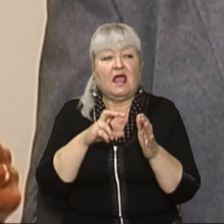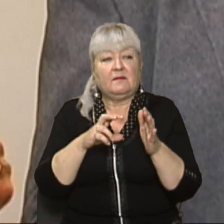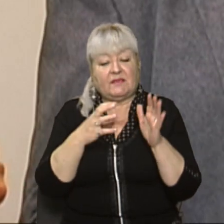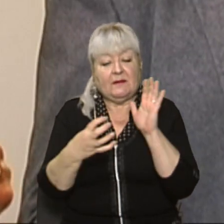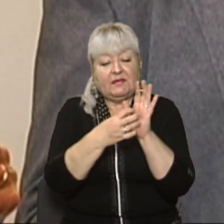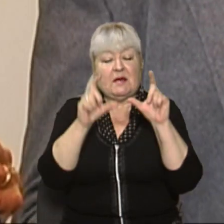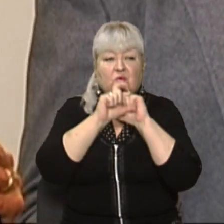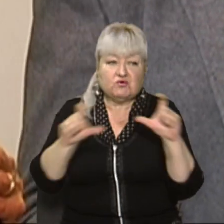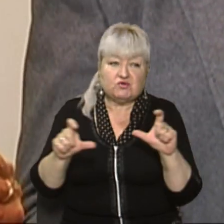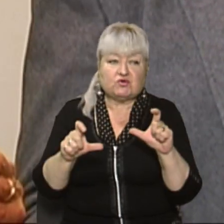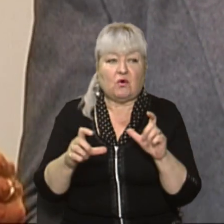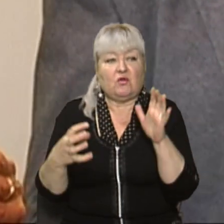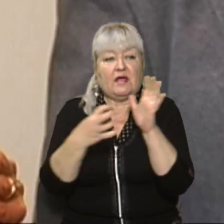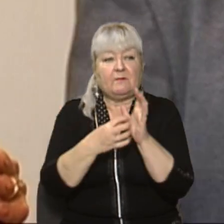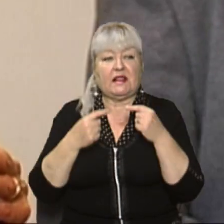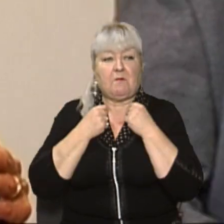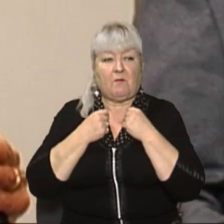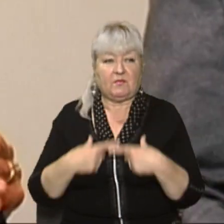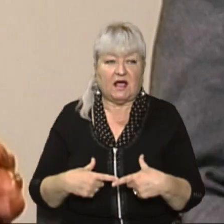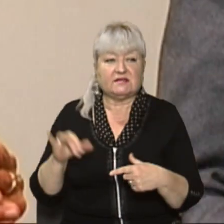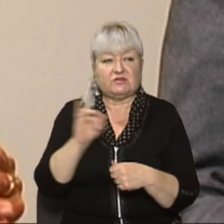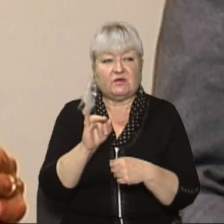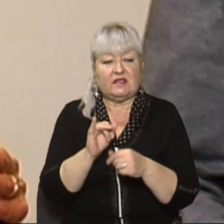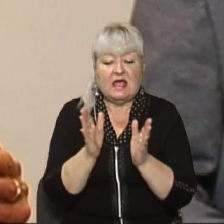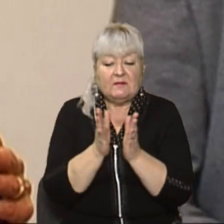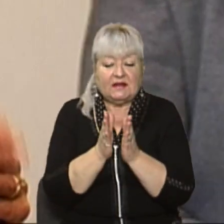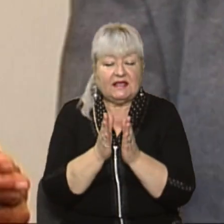навчалась, емблема пласту та невеличкий прапор України.